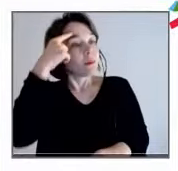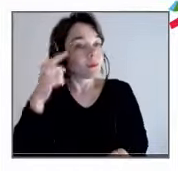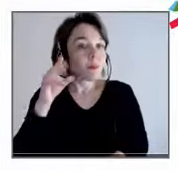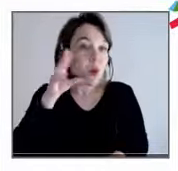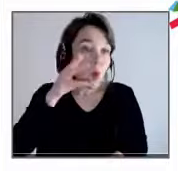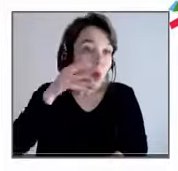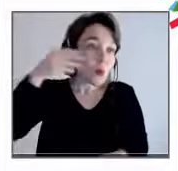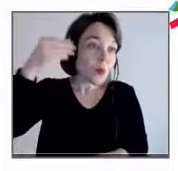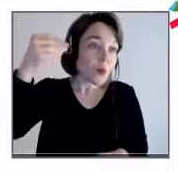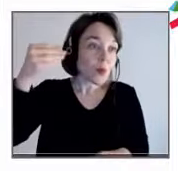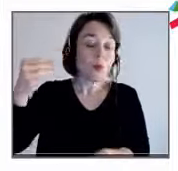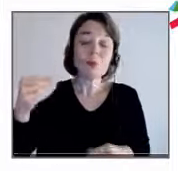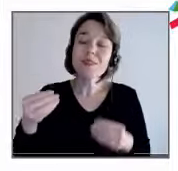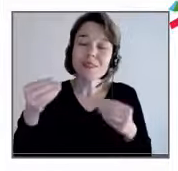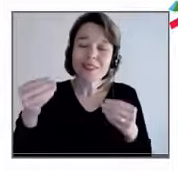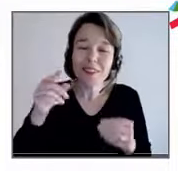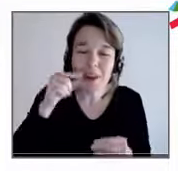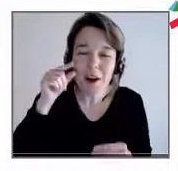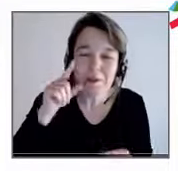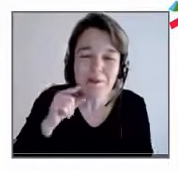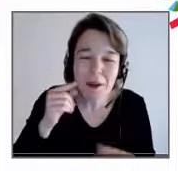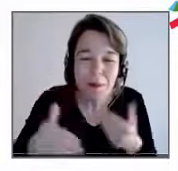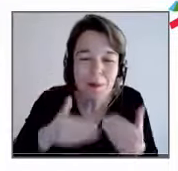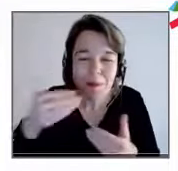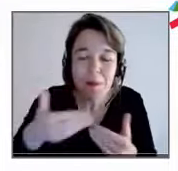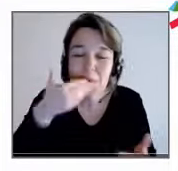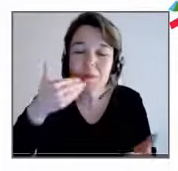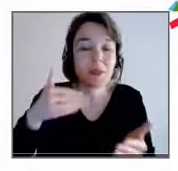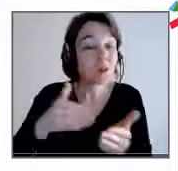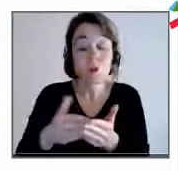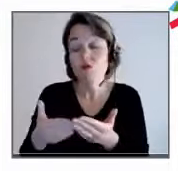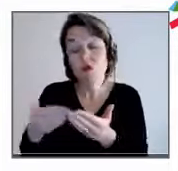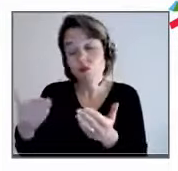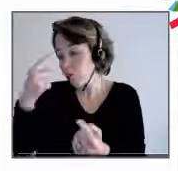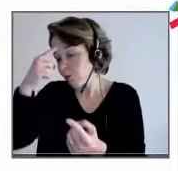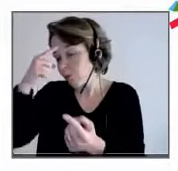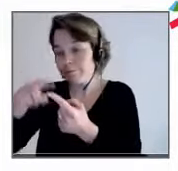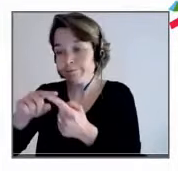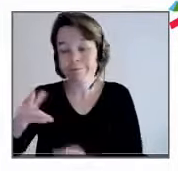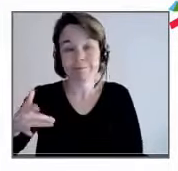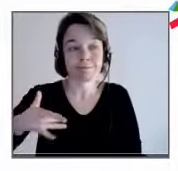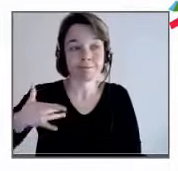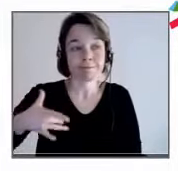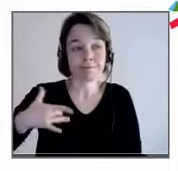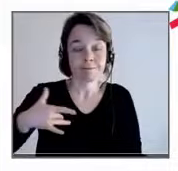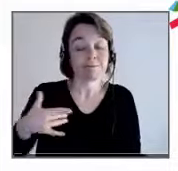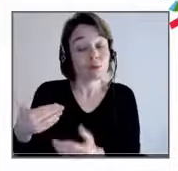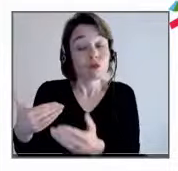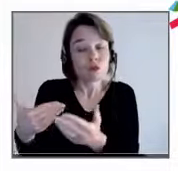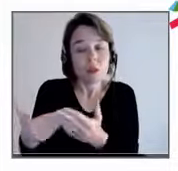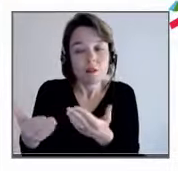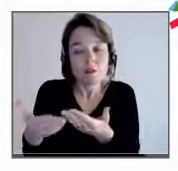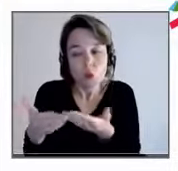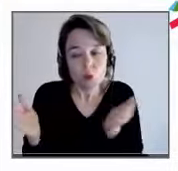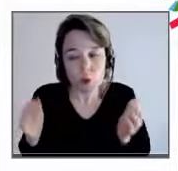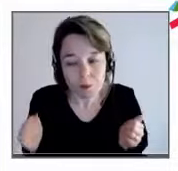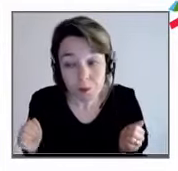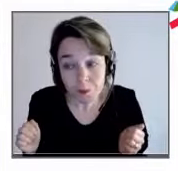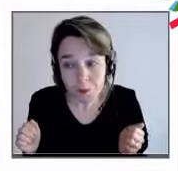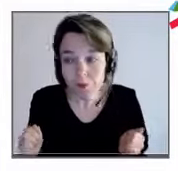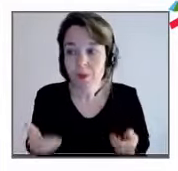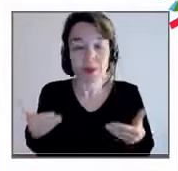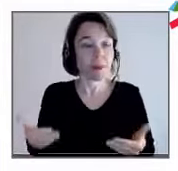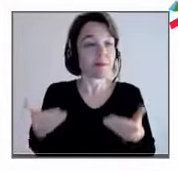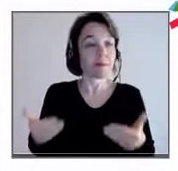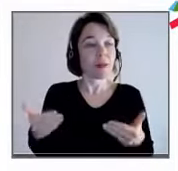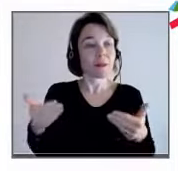'améliorer, devenir fraternelle. C'est par intérêt. J'ai plutôt cette vision-là, je fais plutôt ce pari-là. Là, pourquoi tout d'un coup, elle s'intéresse à la raison d